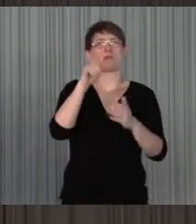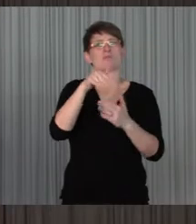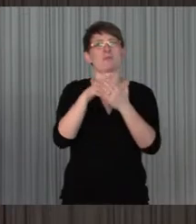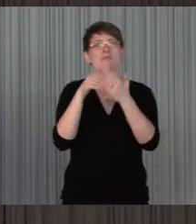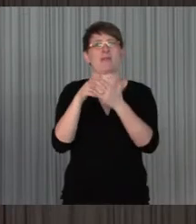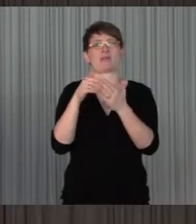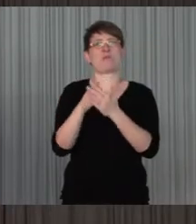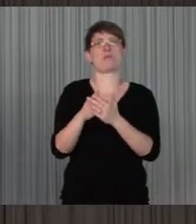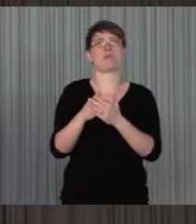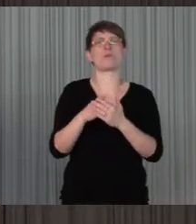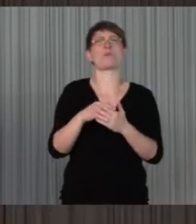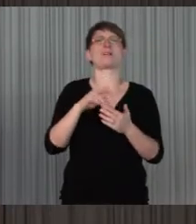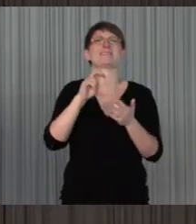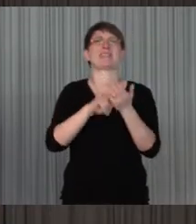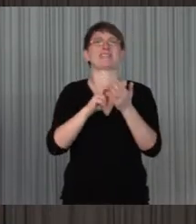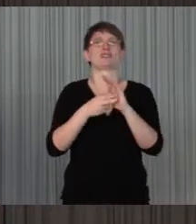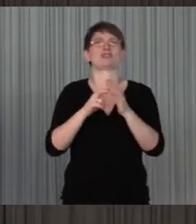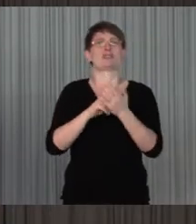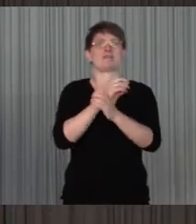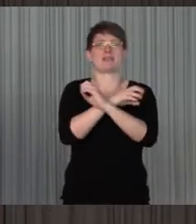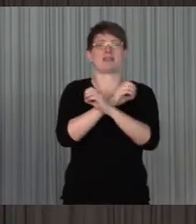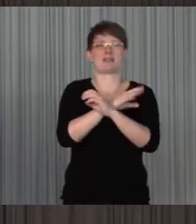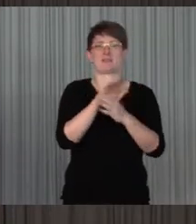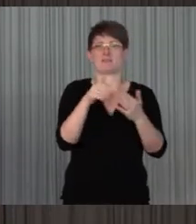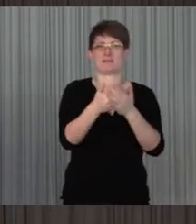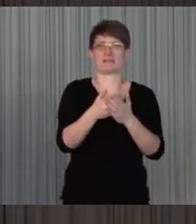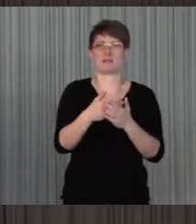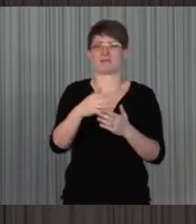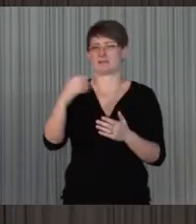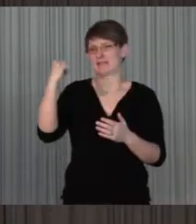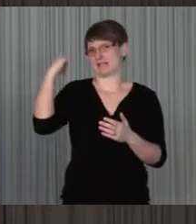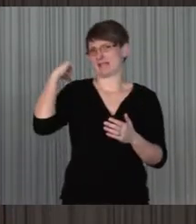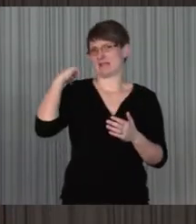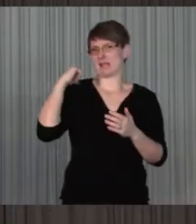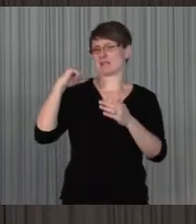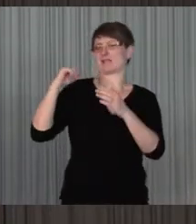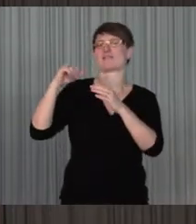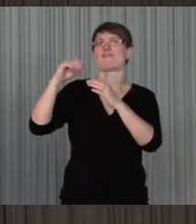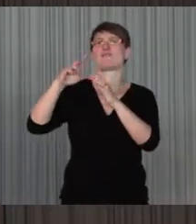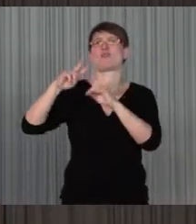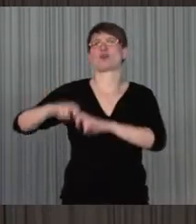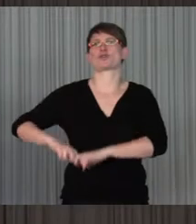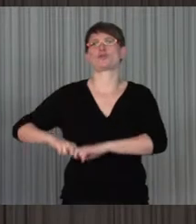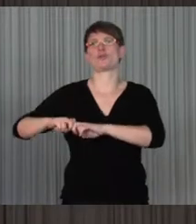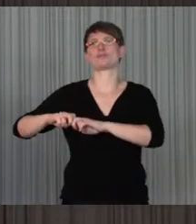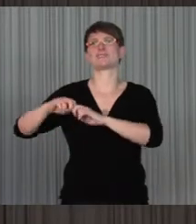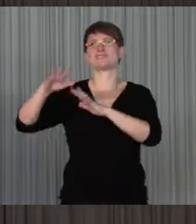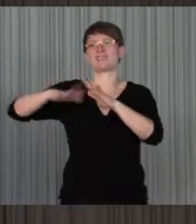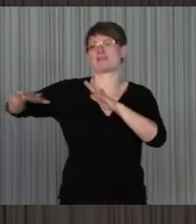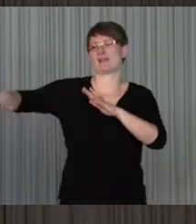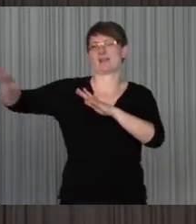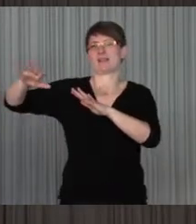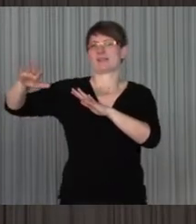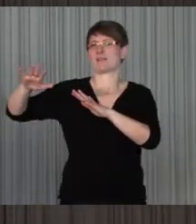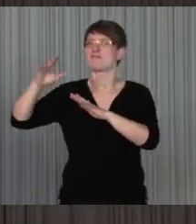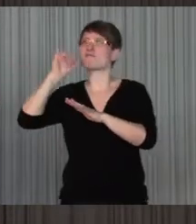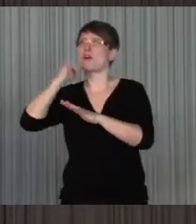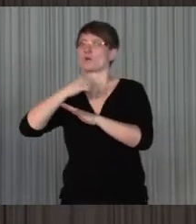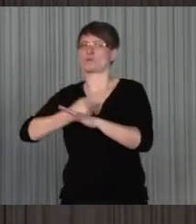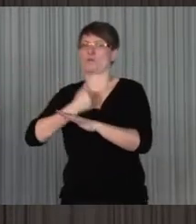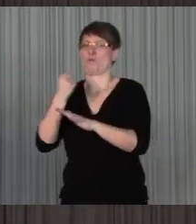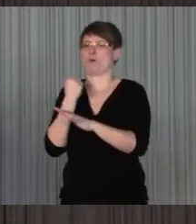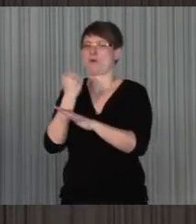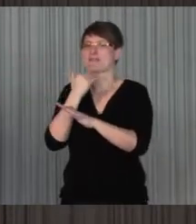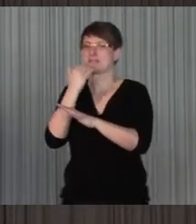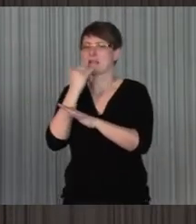könnte man zu den Forschungsdegeneraten die Frau Zorn gestern aufgezählt hat, jeden Fall noch dazu legen, das ist etwas,